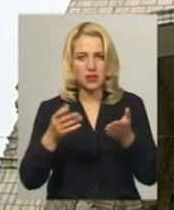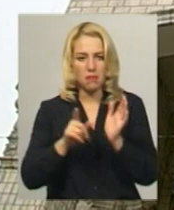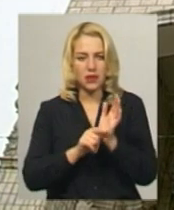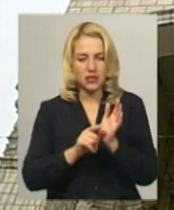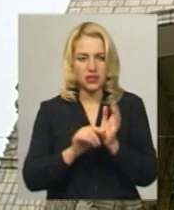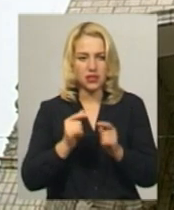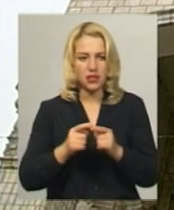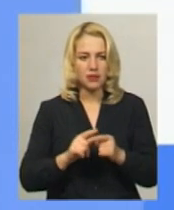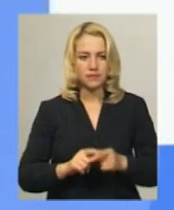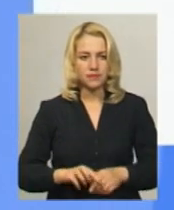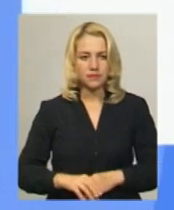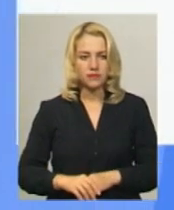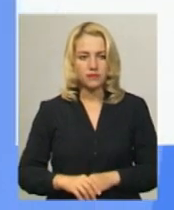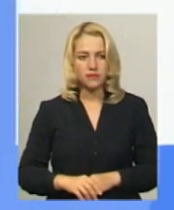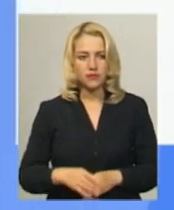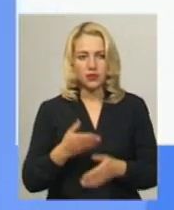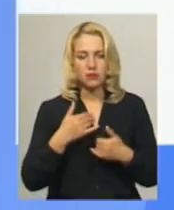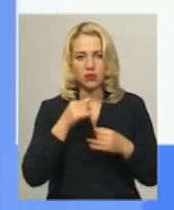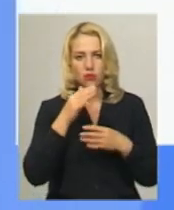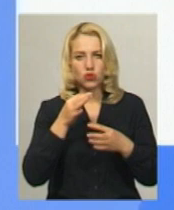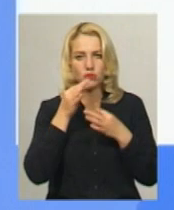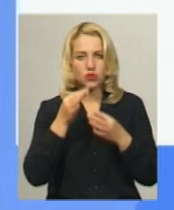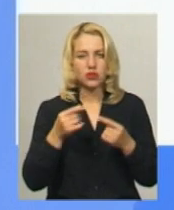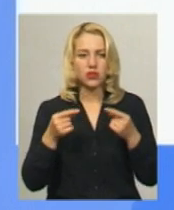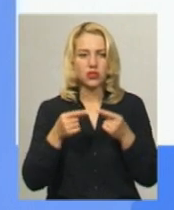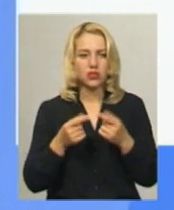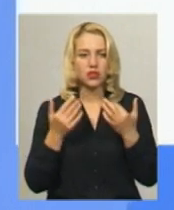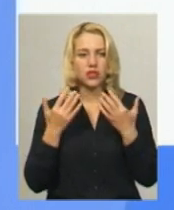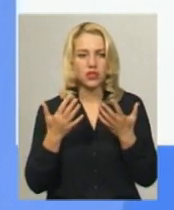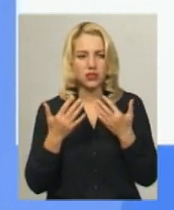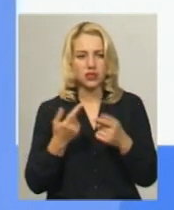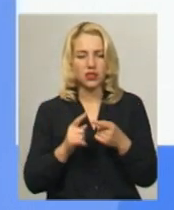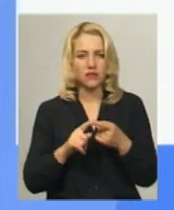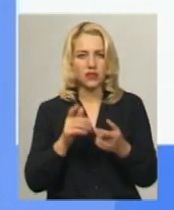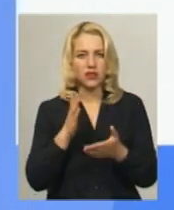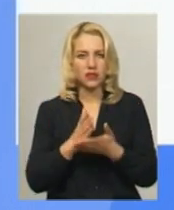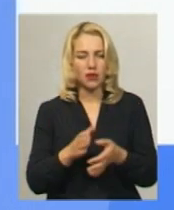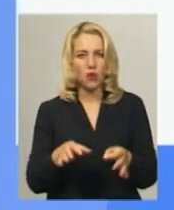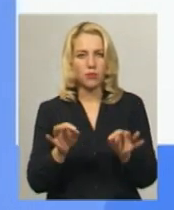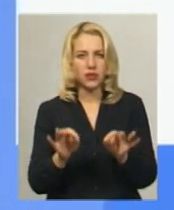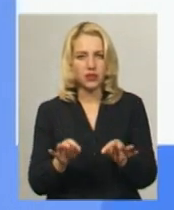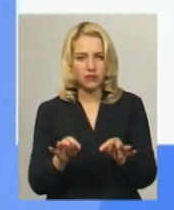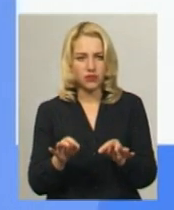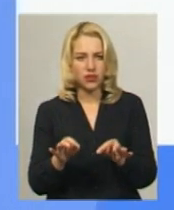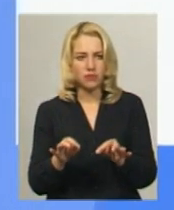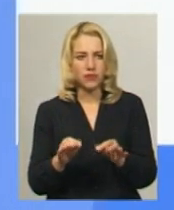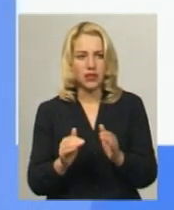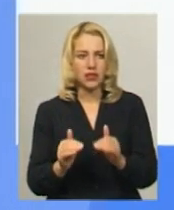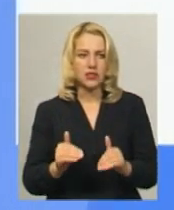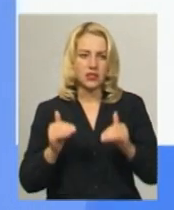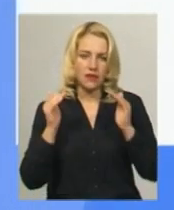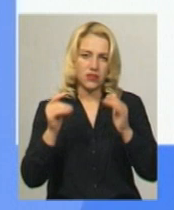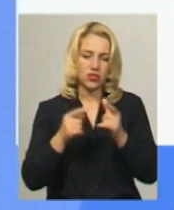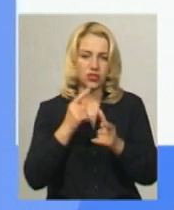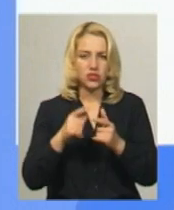фонд має ті самі кошти. Ми не можемо сказати чітко, наскільки він є об'єктивним, завищеним він,